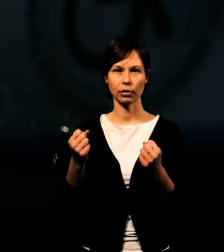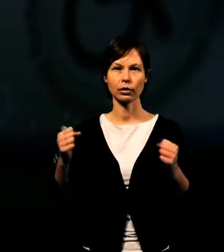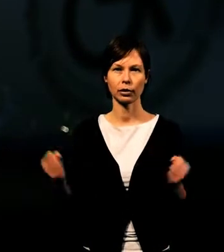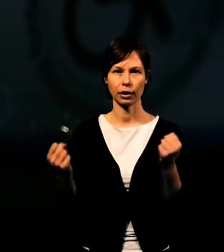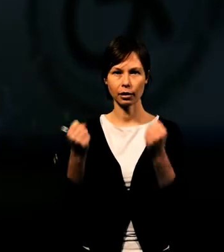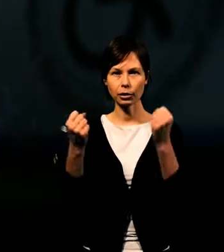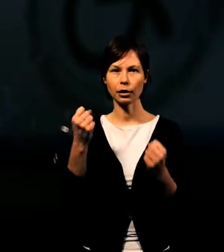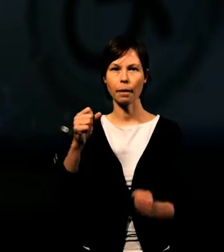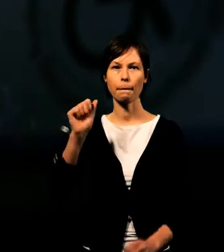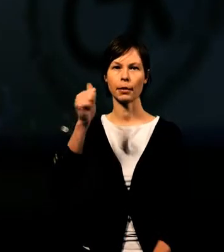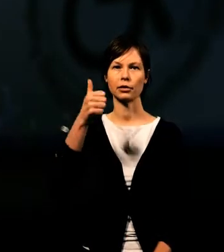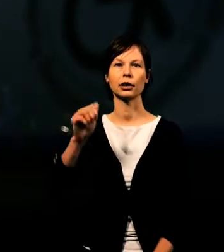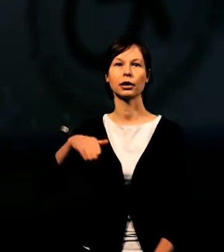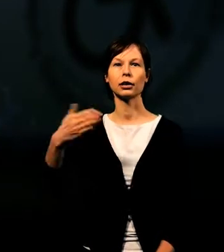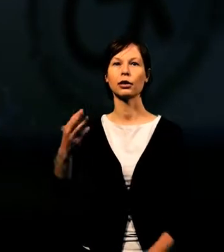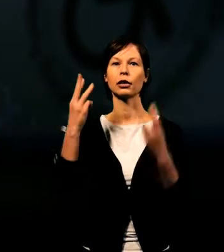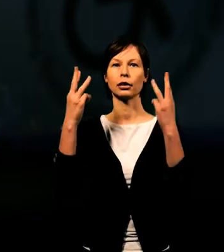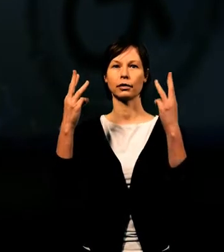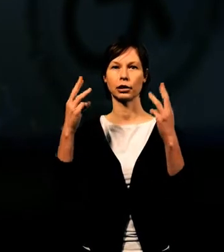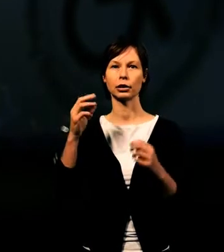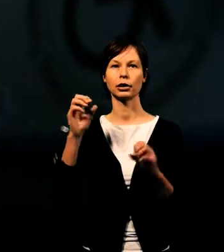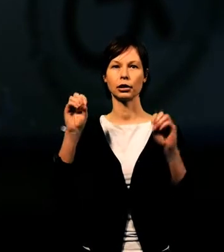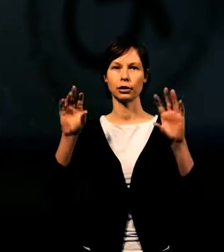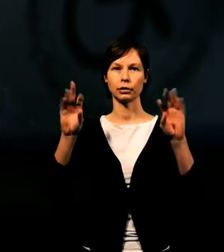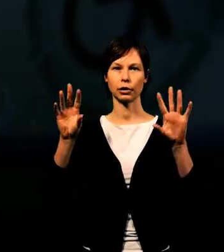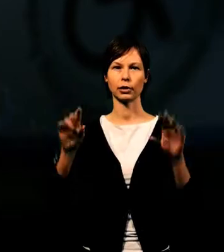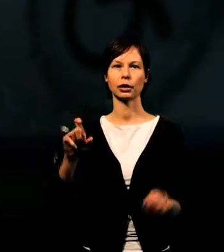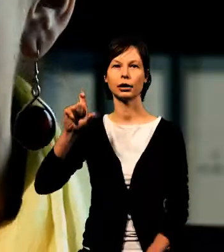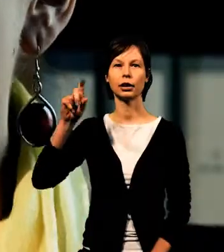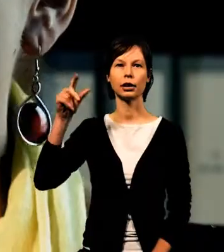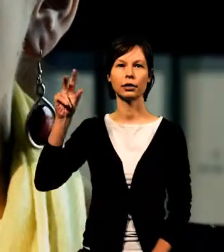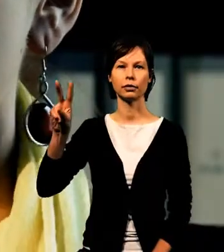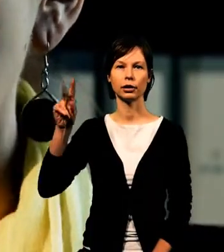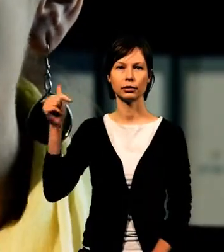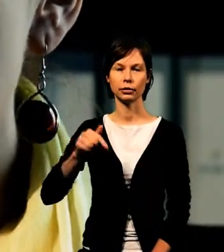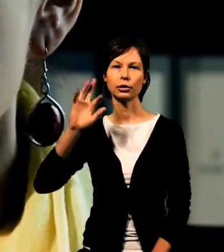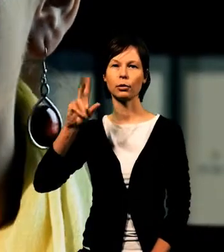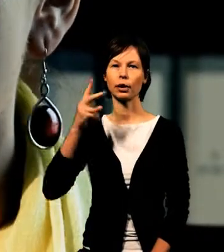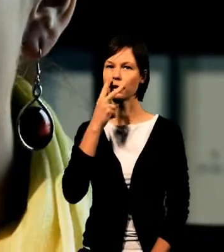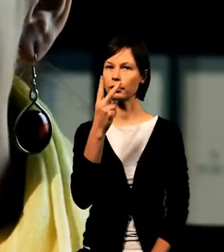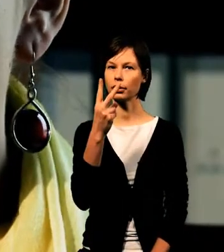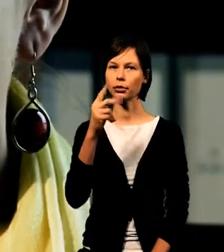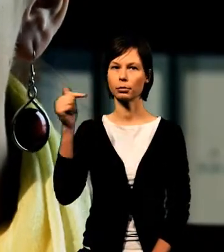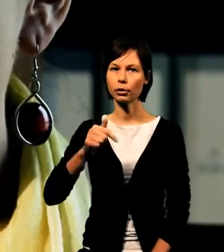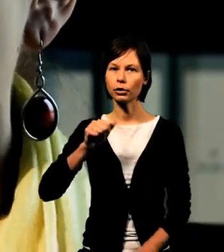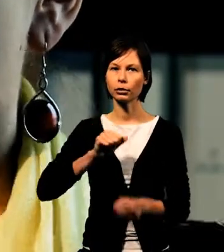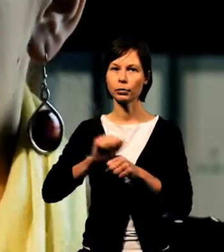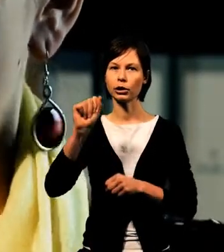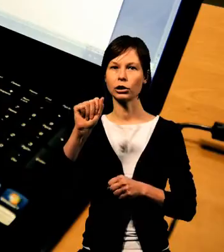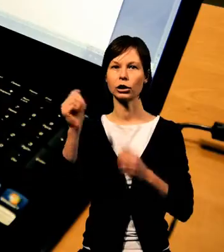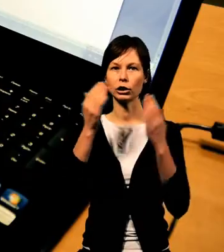przynajmniej starajmy się najważniejsze informacje na tej pierwszej stronie umieścić. Takie CV powinno być atrakcyjne wizualnie,